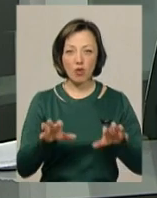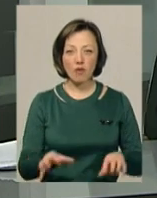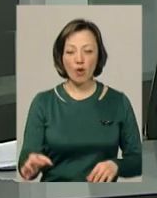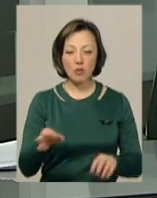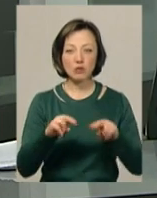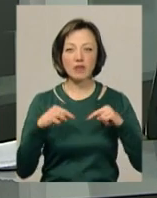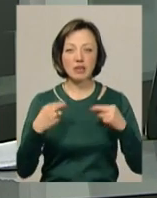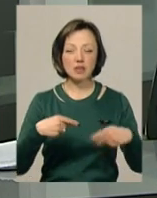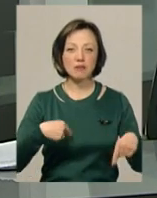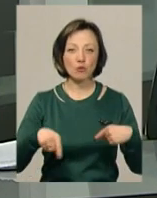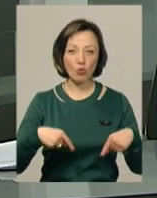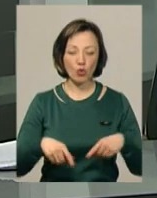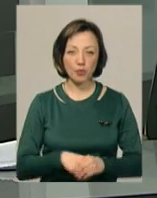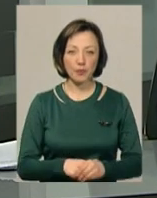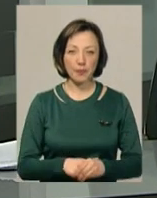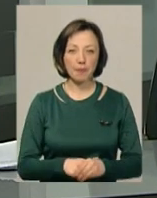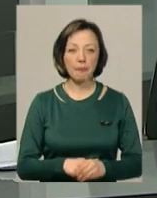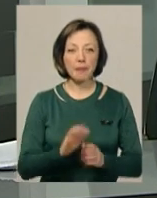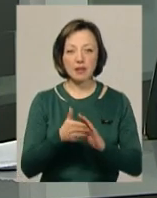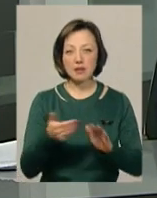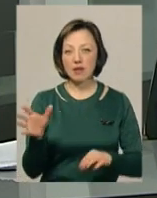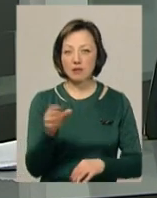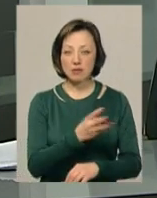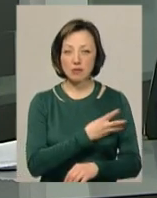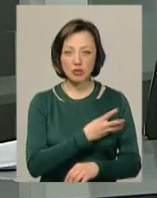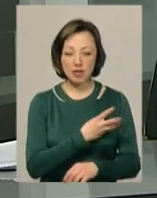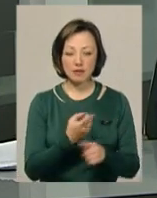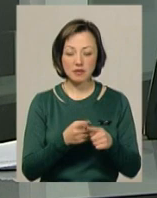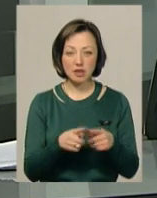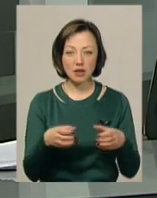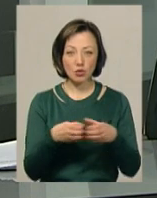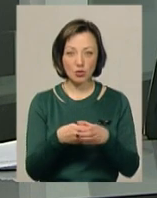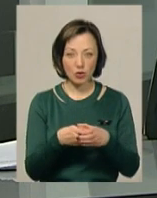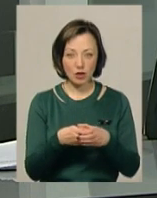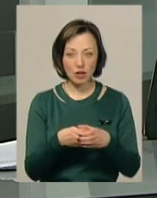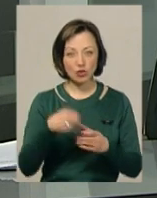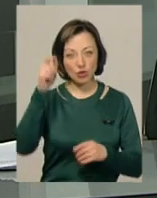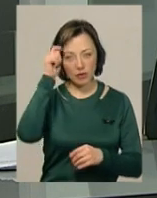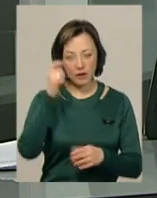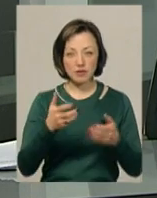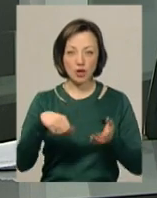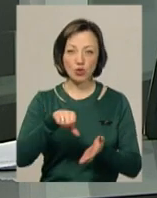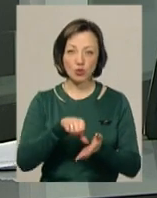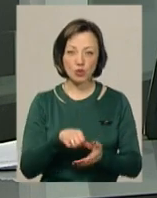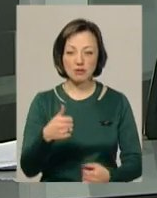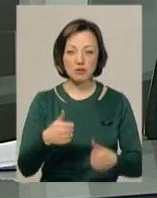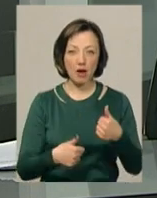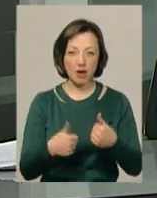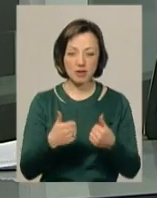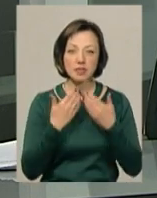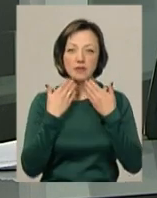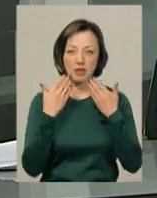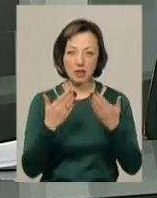федерації футболу Микола Кузнєцов. Він закликає всіх бажаючих із вказаної категорії чин чоловіки взяти участь у змаганнях,